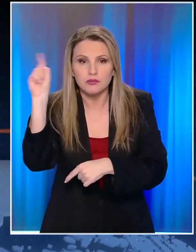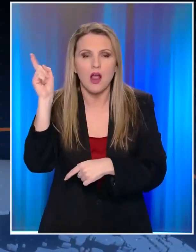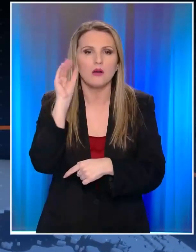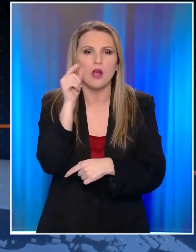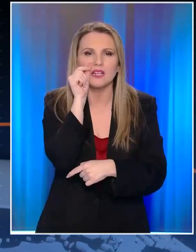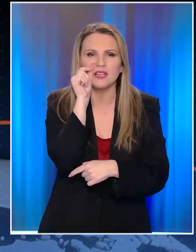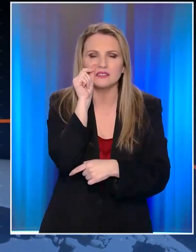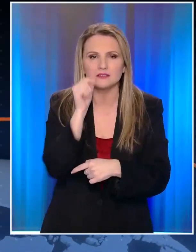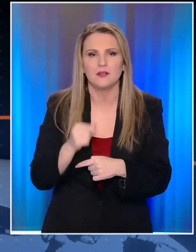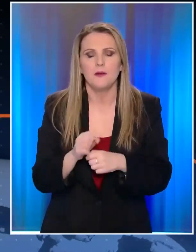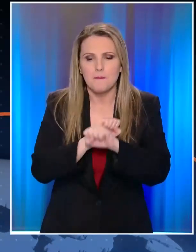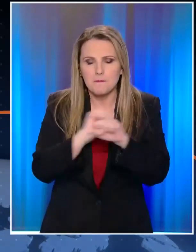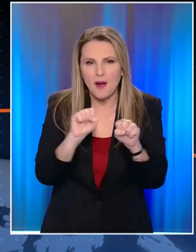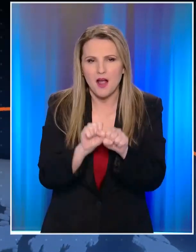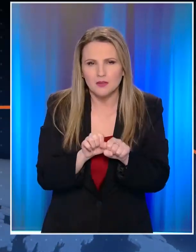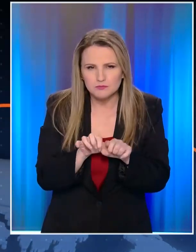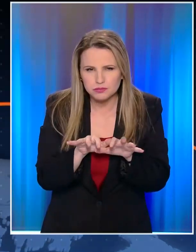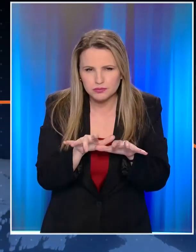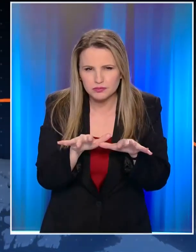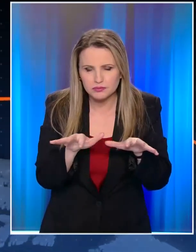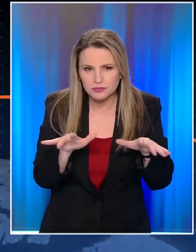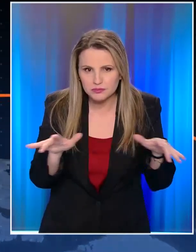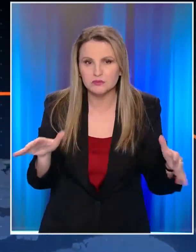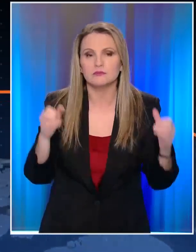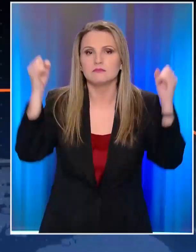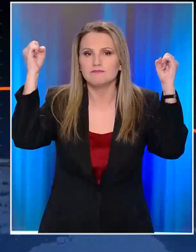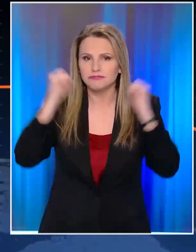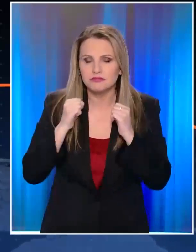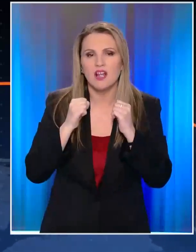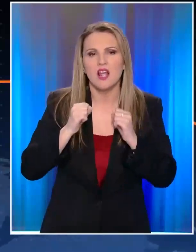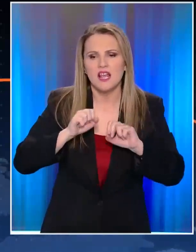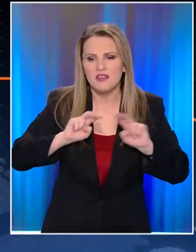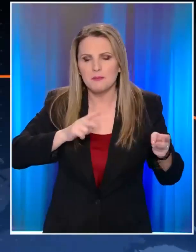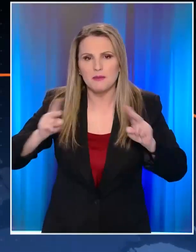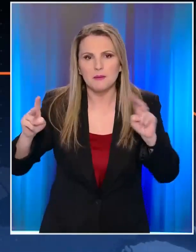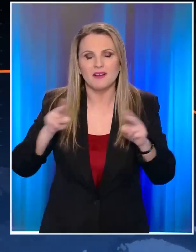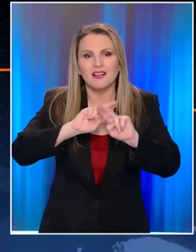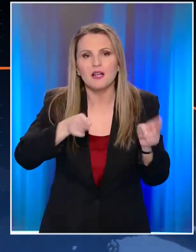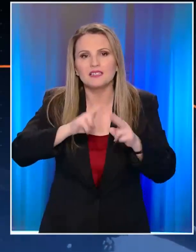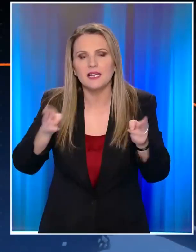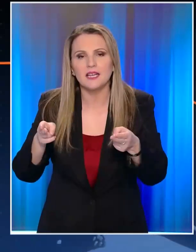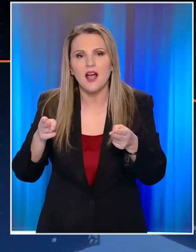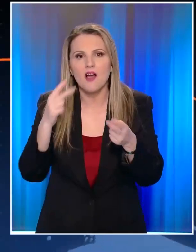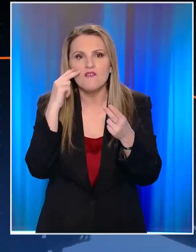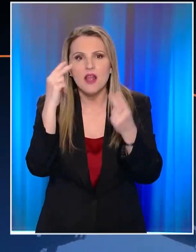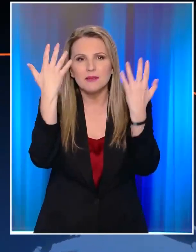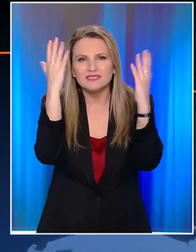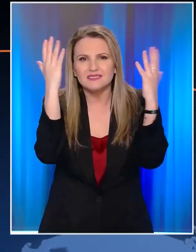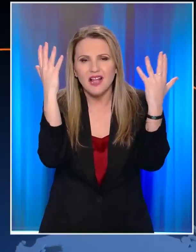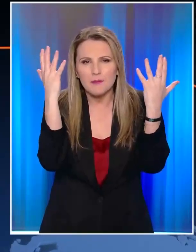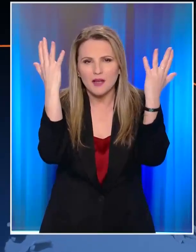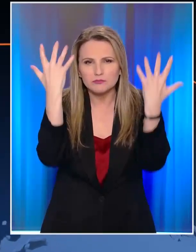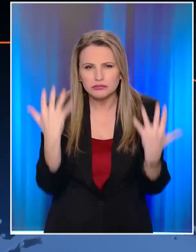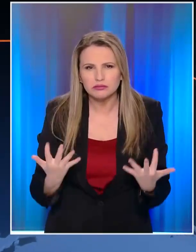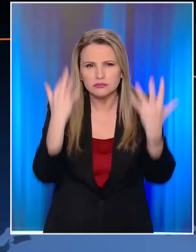Από το ισχυρό οστικό κύμα που προκάλεσε η έκρηξη έγιναν ζημιές σε γειτονικά κτίρια. Έχουν φύγει τα πάντα. Κρέμονται, κρέμονται γυαλιά,